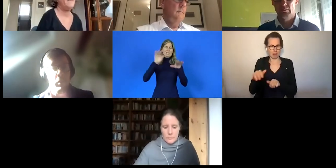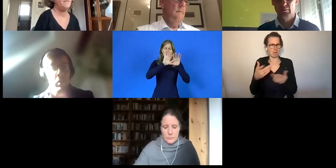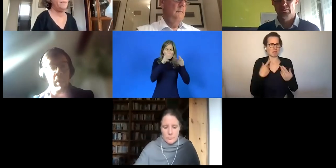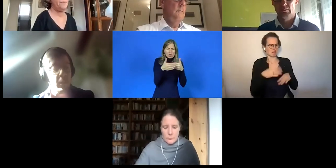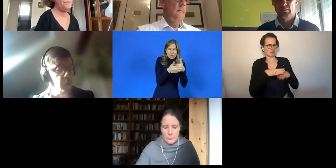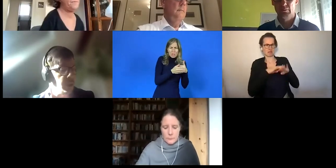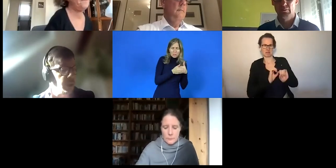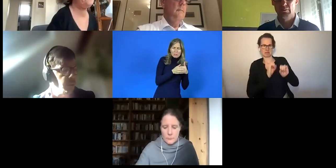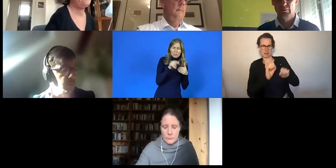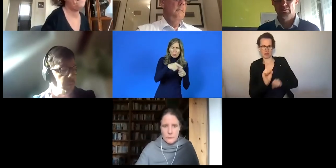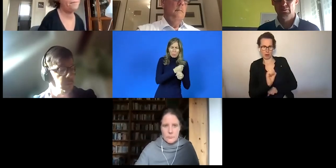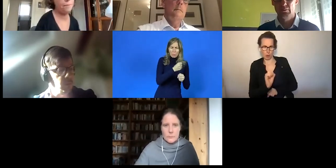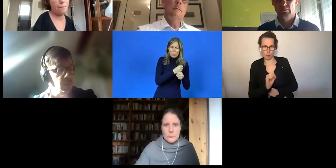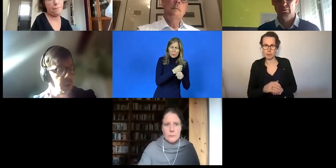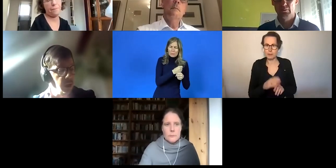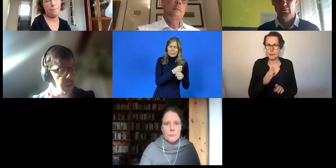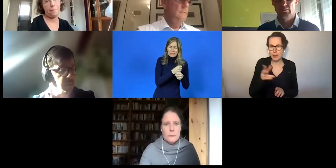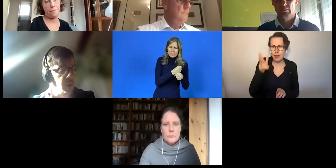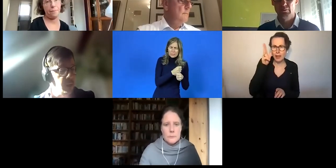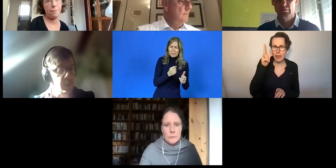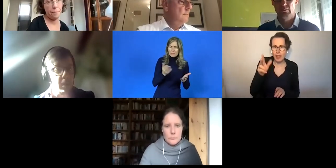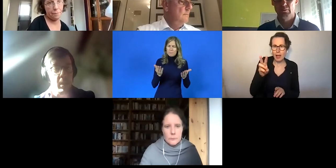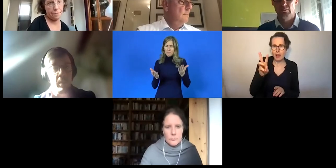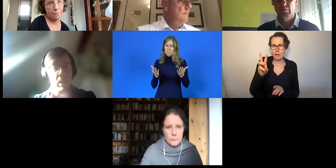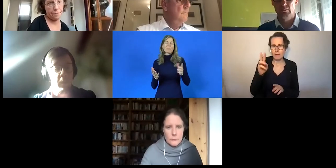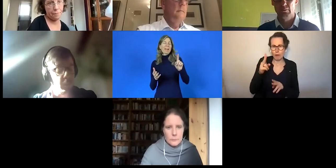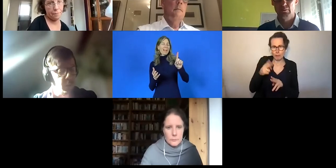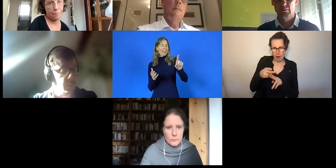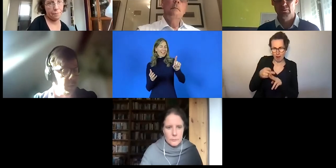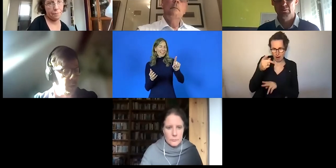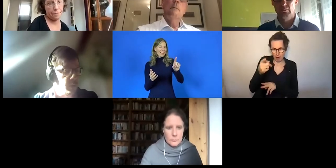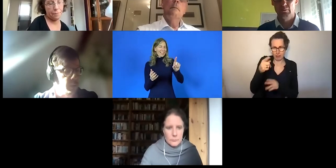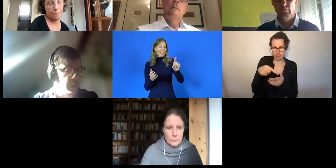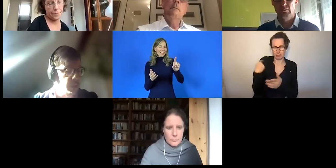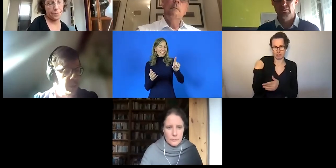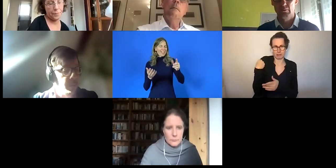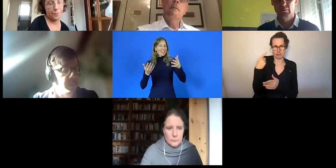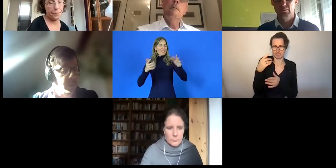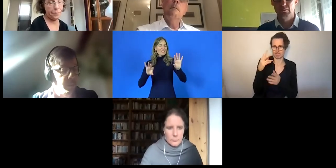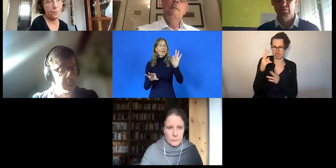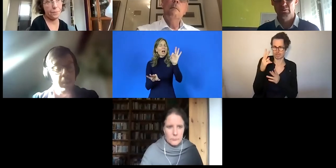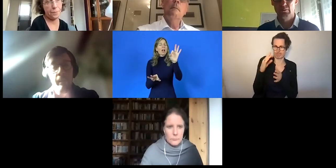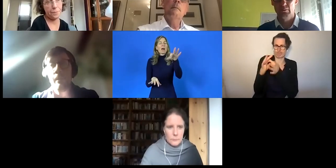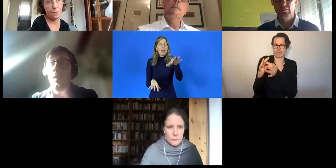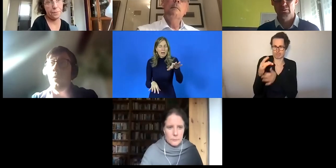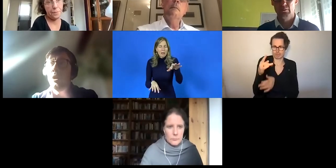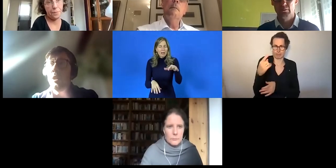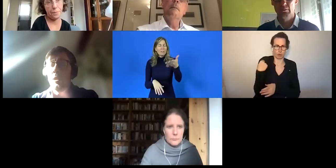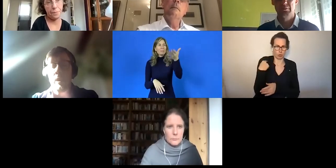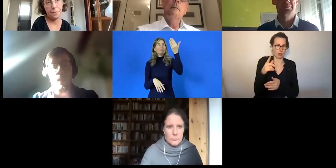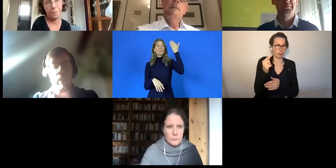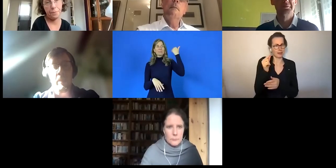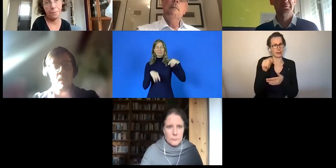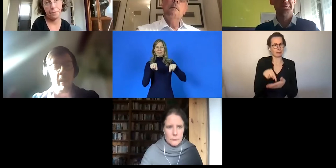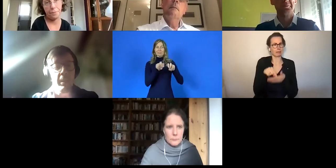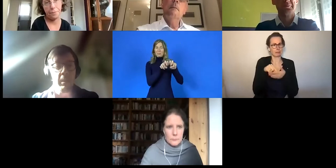in behüteten Werkstätten. Herr Wolfmeier hat etwas Interessantes gesagt heute zu